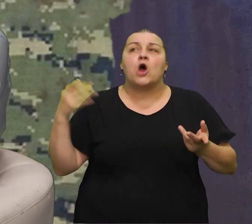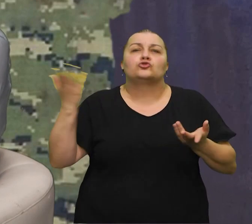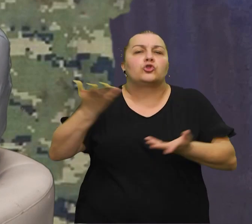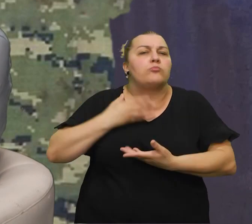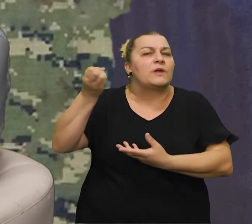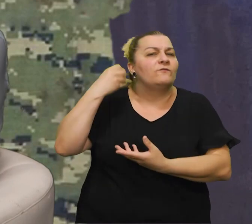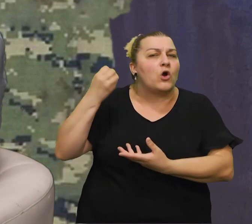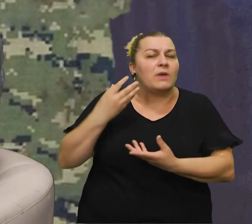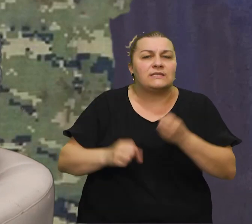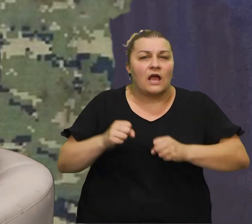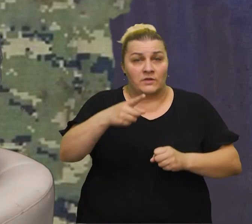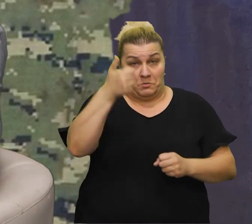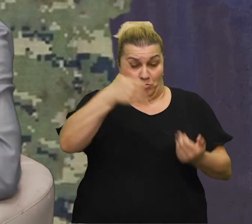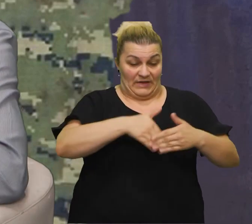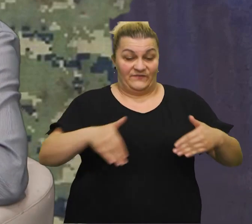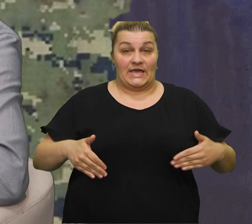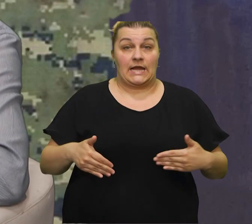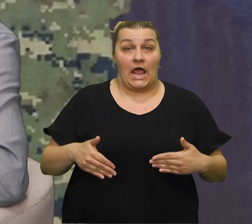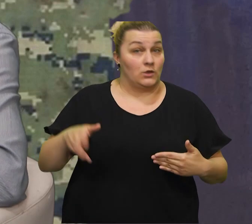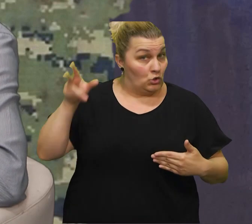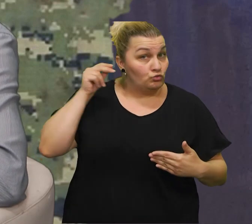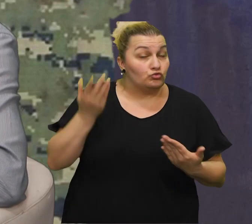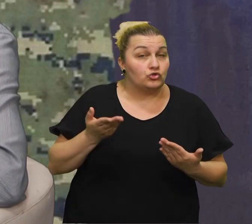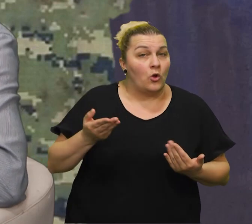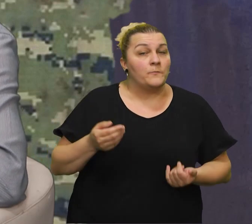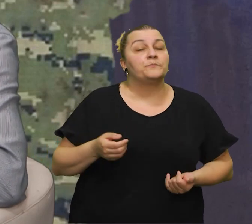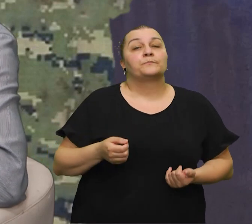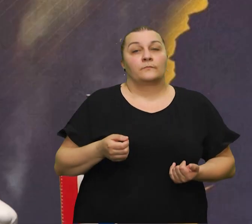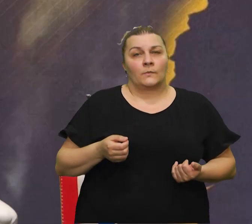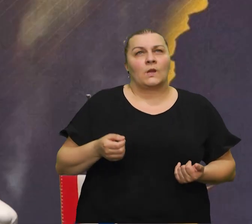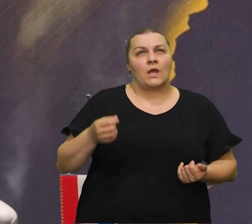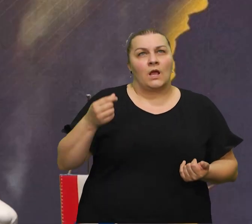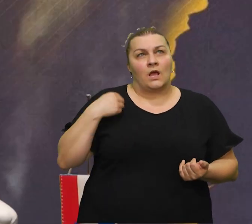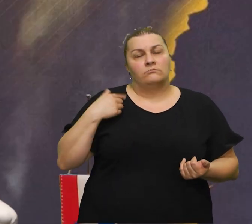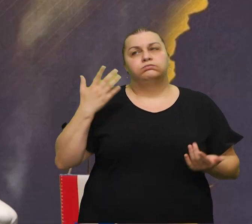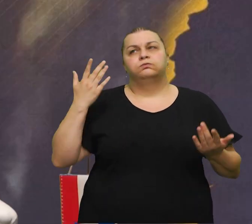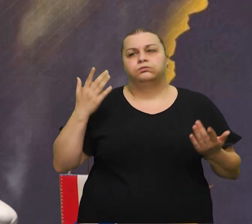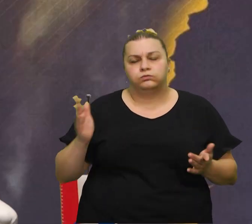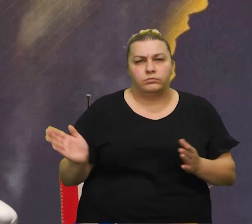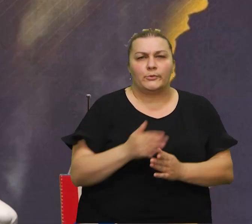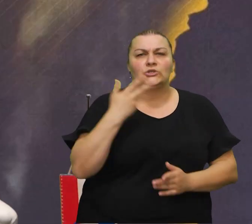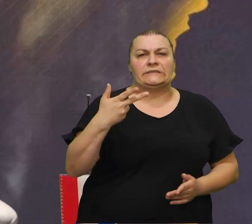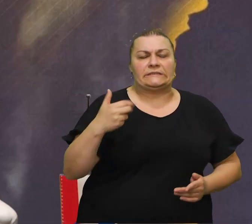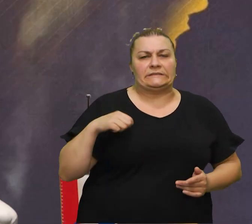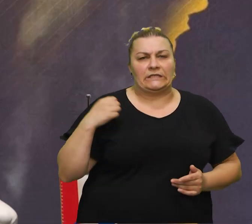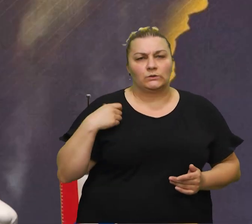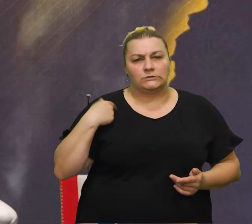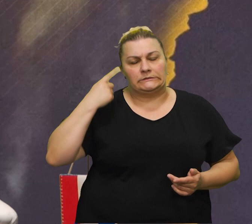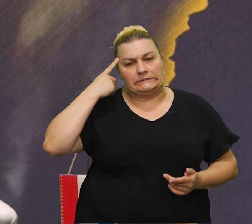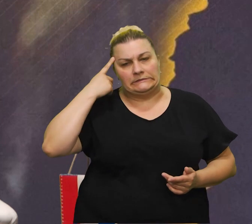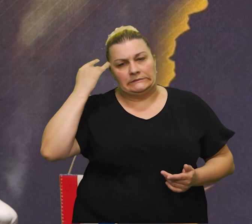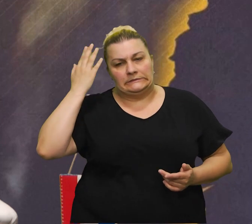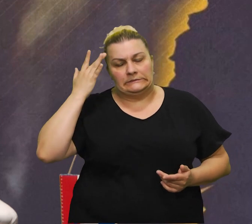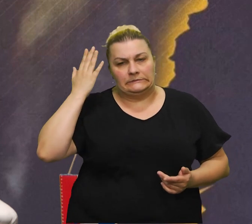informacije tada do vas, koji ste bili u prvom redu bile? Ono što smo mi, sad, koliko ja mogu, nakon 30 sekund, mi prođe kroz